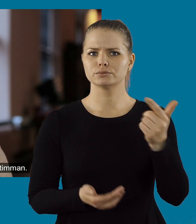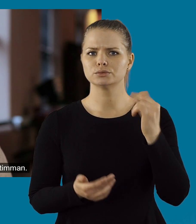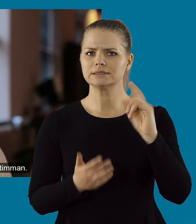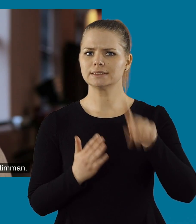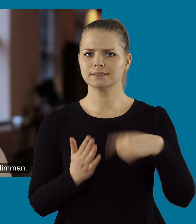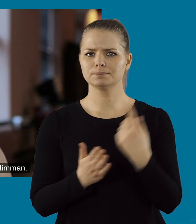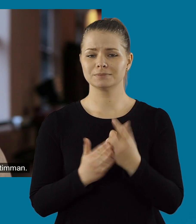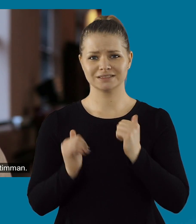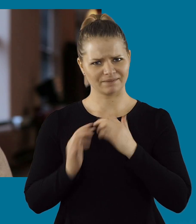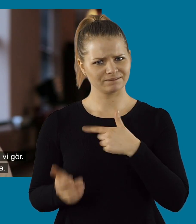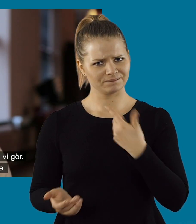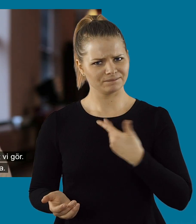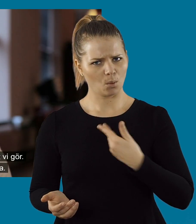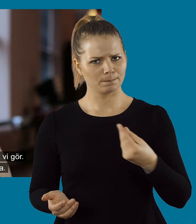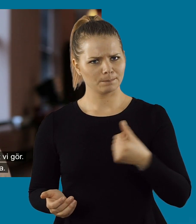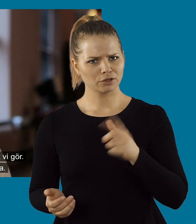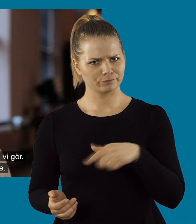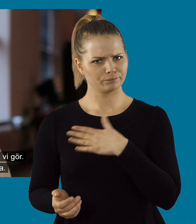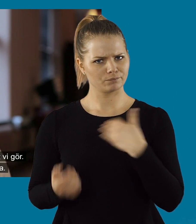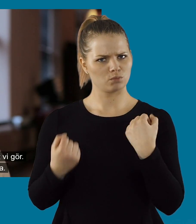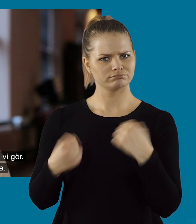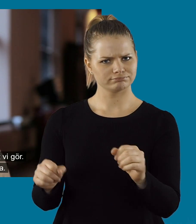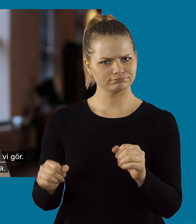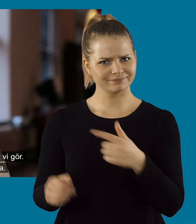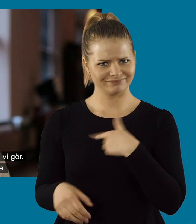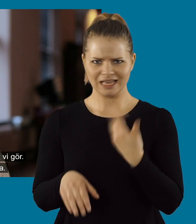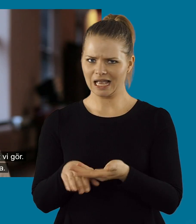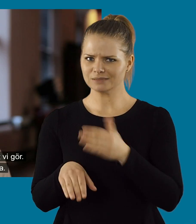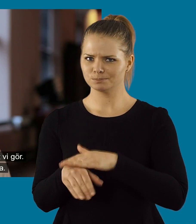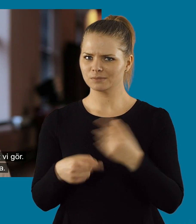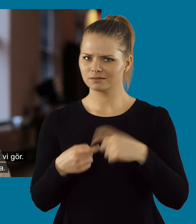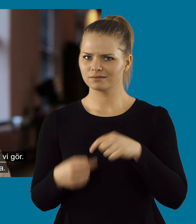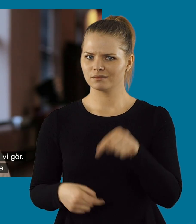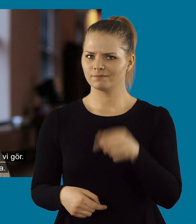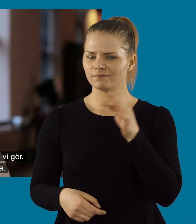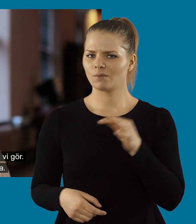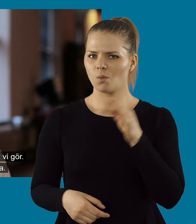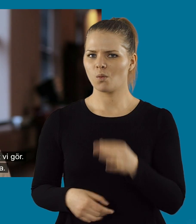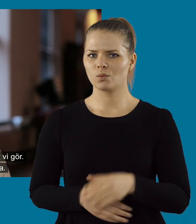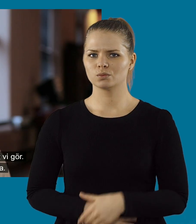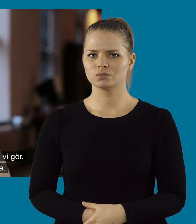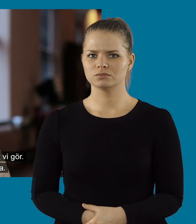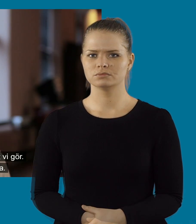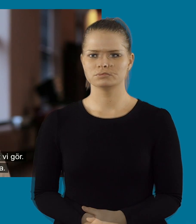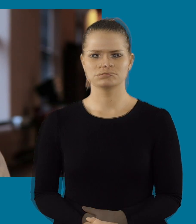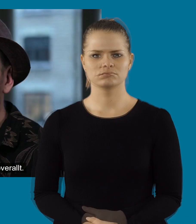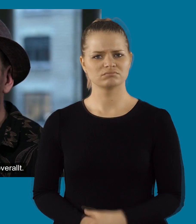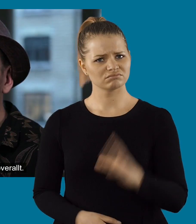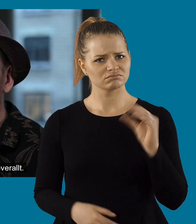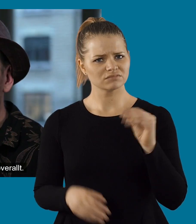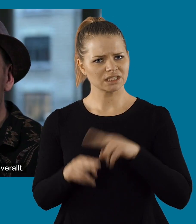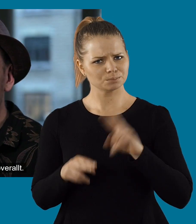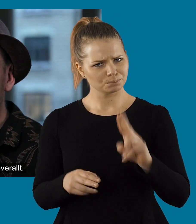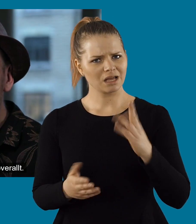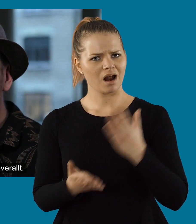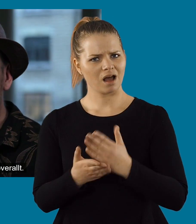få över tusenlappen i timman. Det är klart att vi ska ha betalt för det här vi gör. Vi är experter på de här frågorna. Ja,